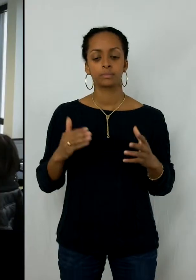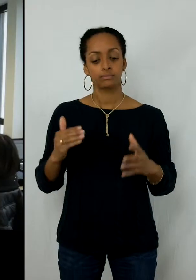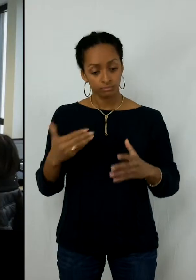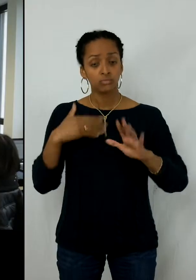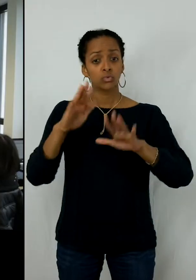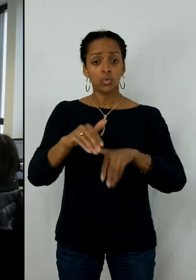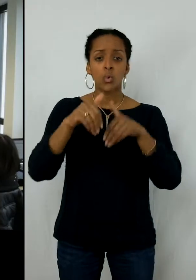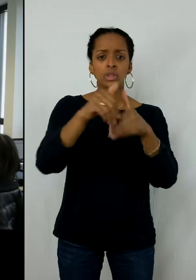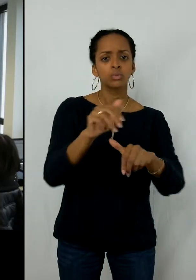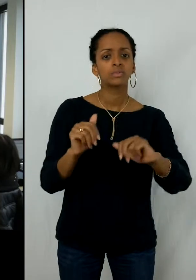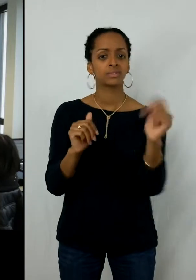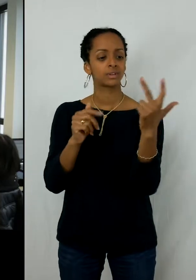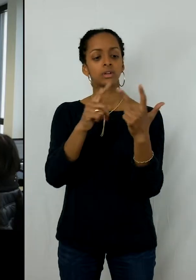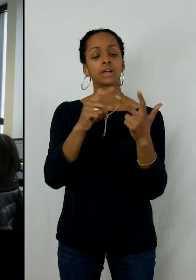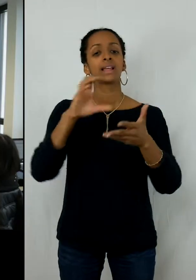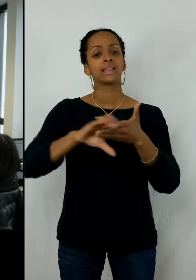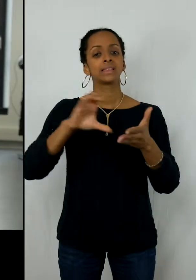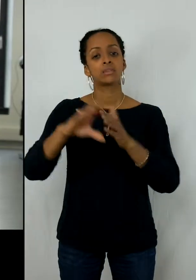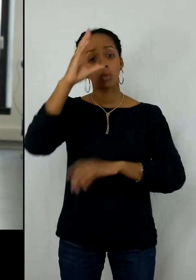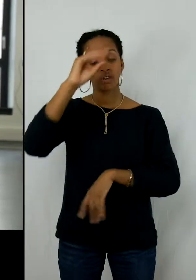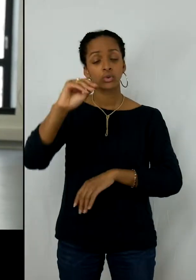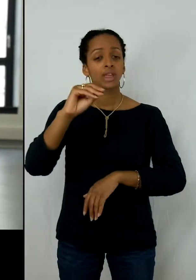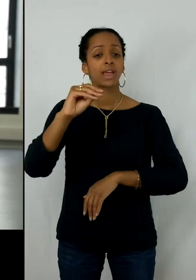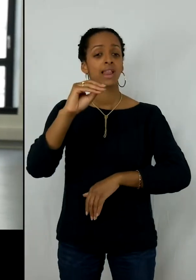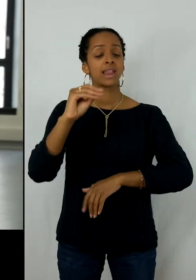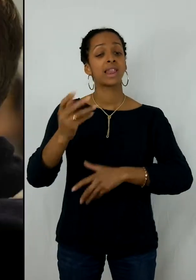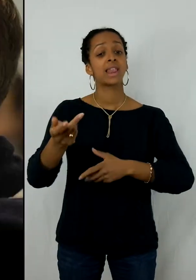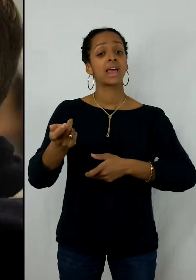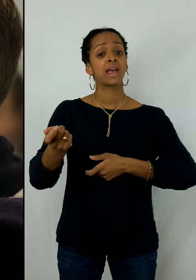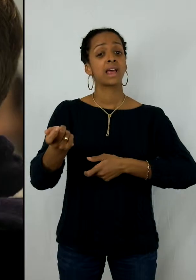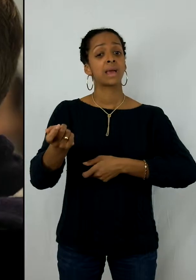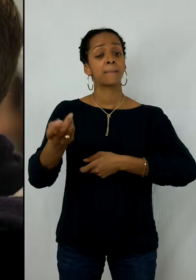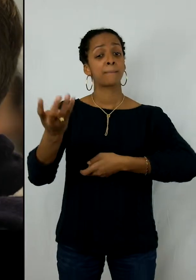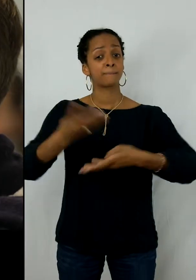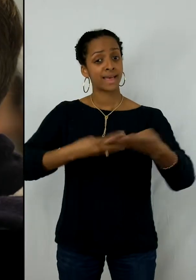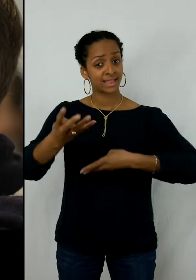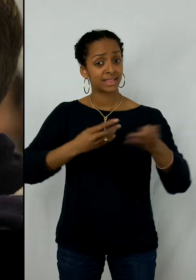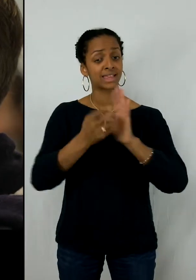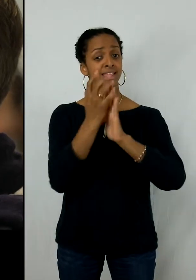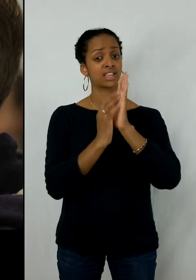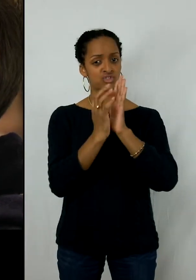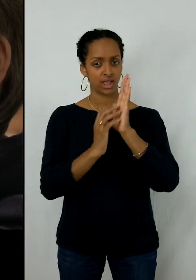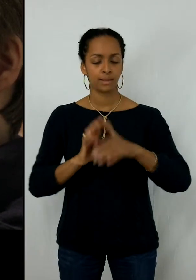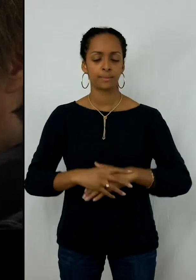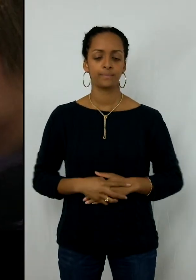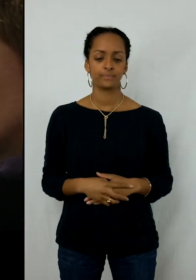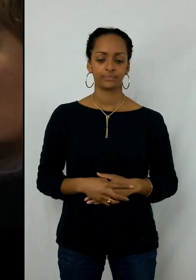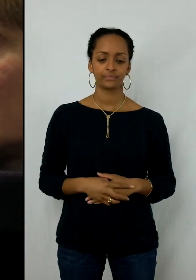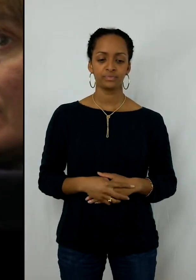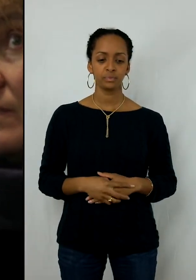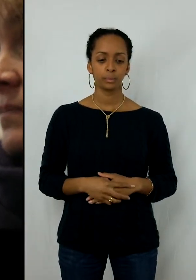ma licence professionnelle. C'est une licence professionnelle marketing digitale. Cette licence, elle permet à Giannito de